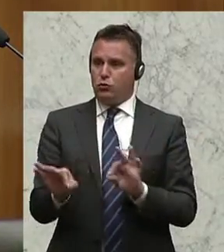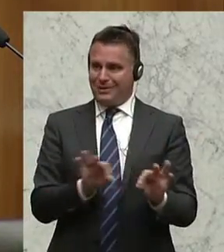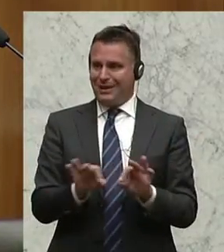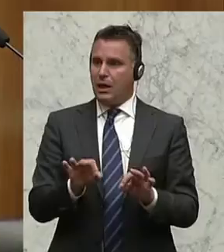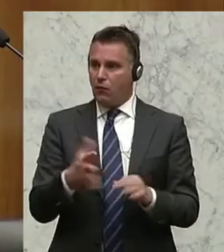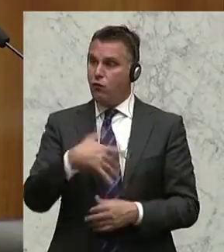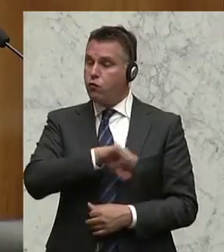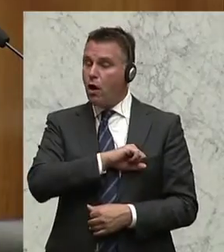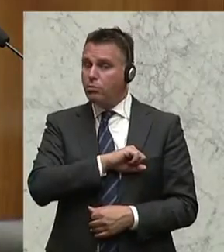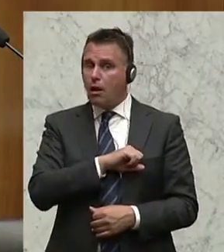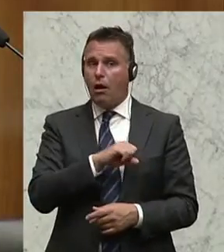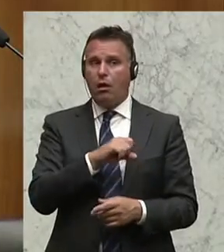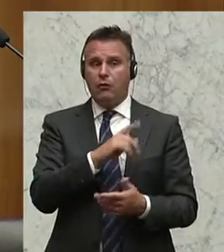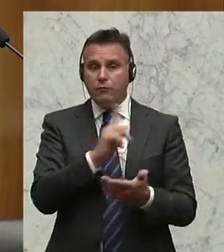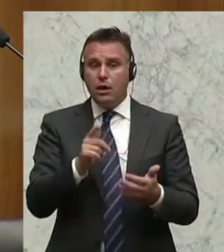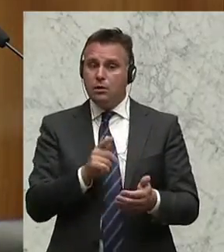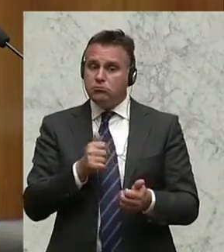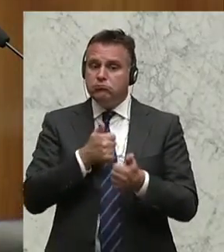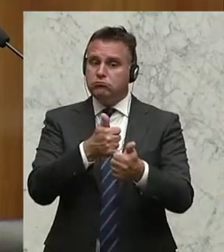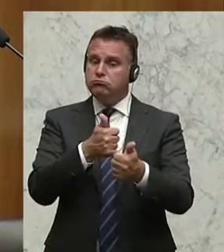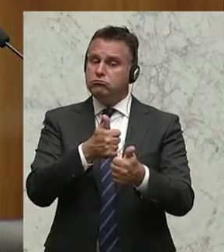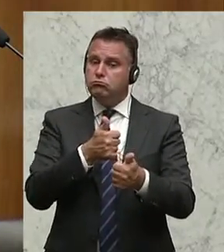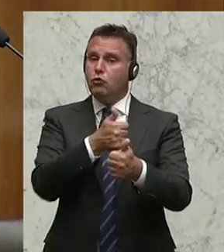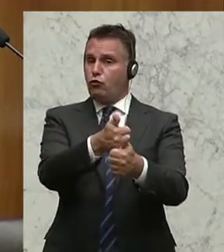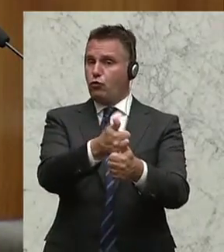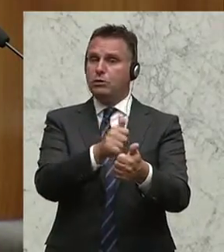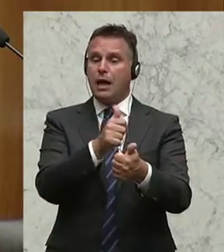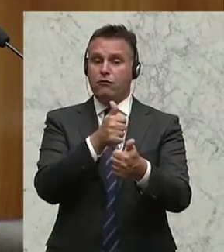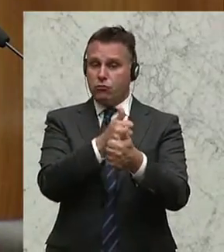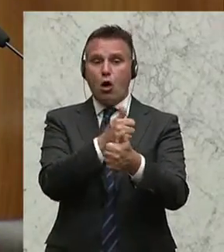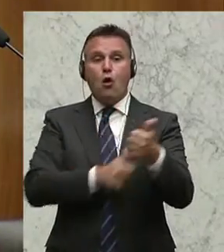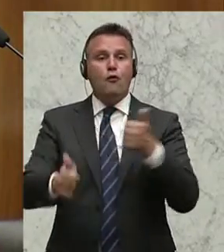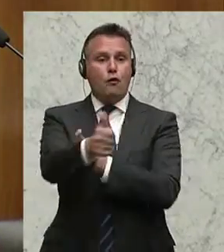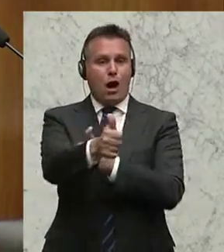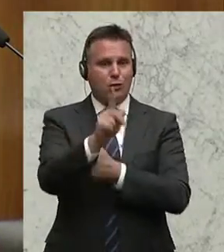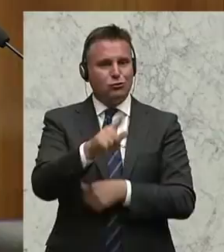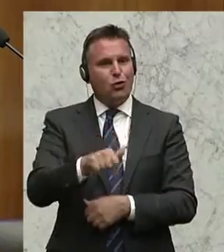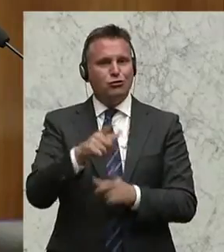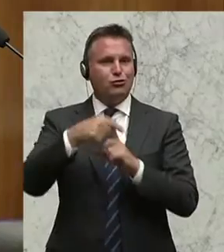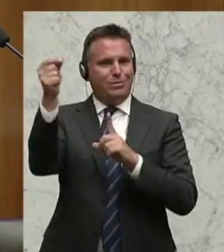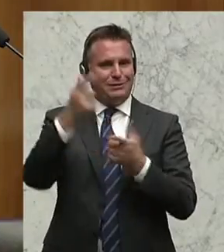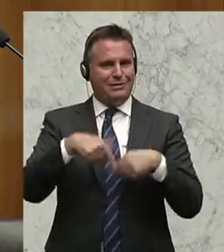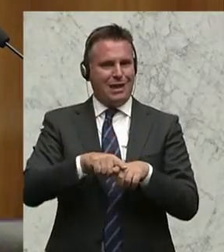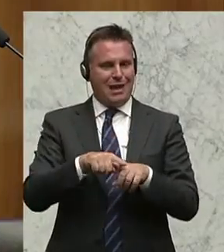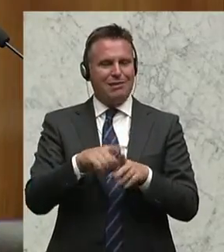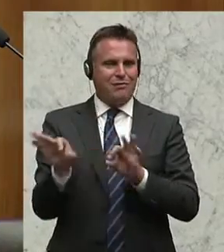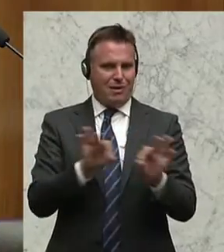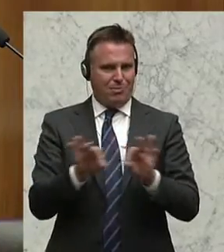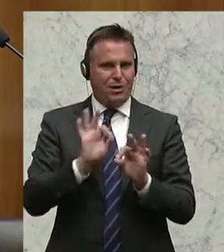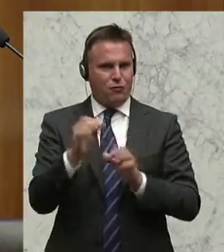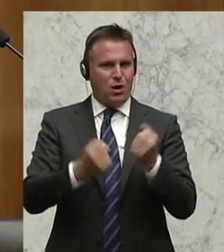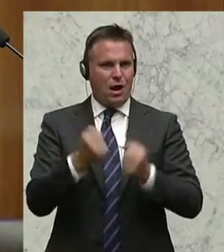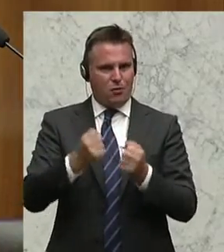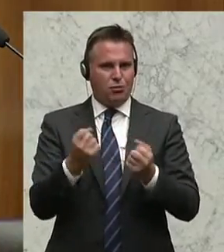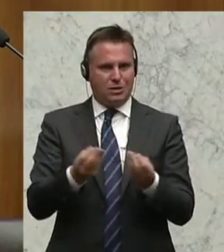müssen, um hier Schritt halten zu können. Nein, nicht nur Schritt halten, sondern vorne dabei sein zu können. Das Ganze bedingt aber auch eine